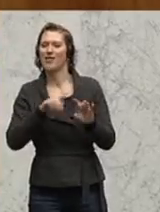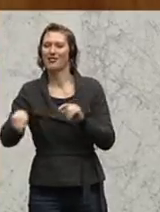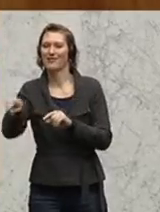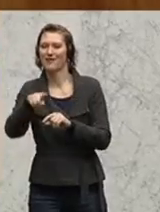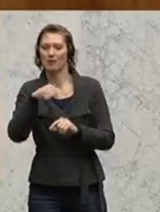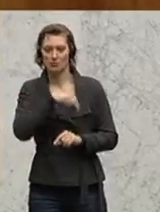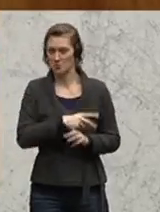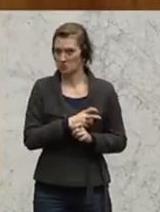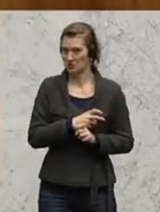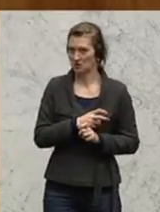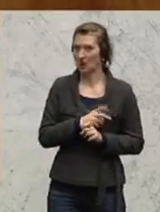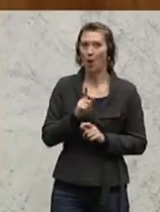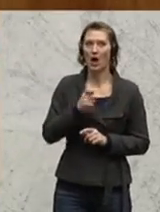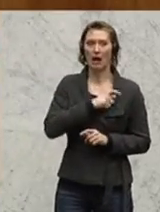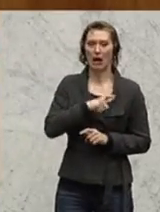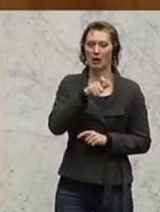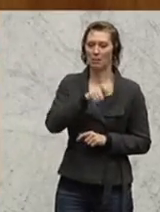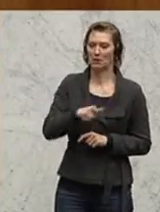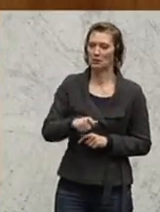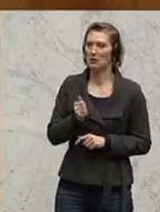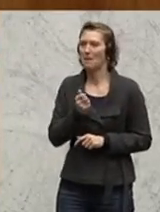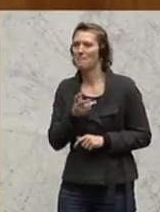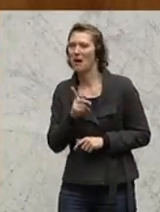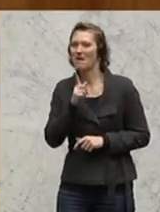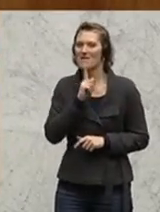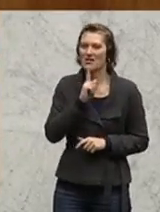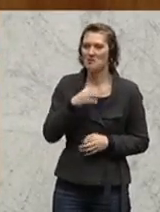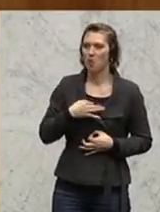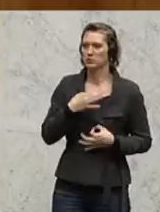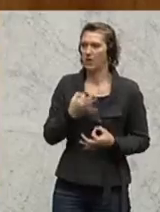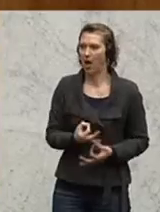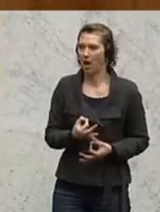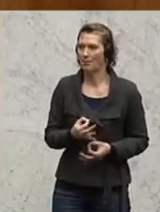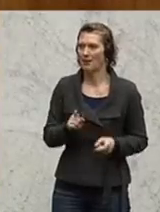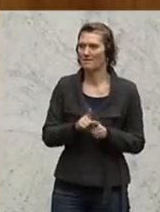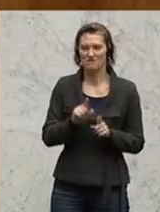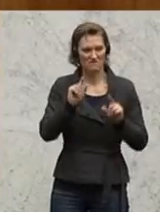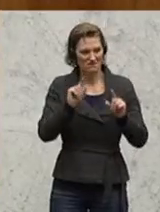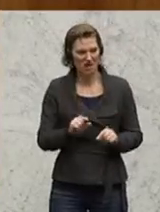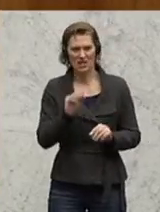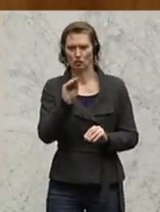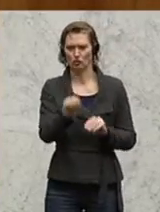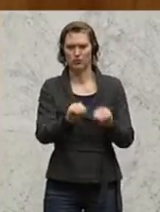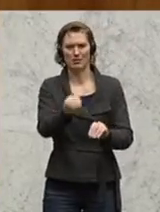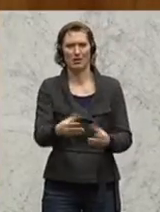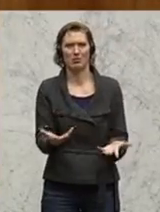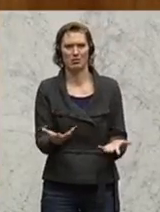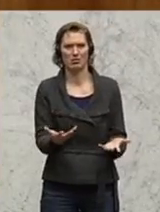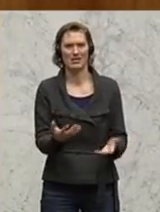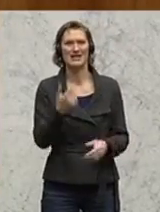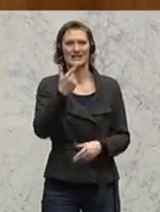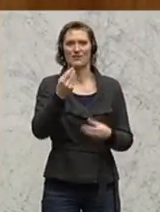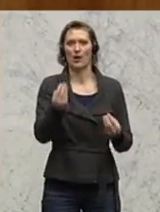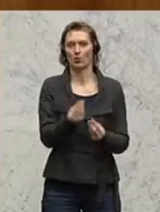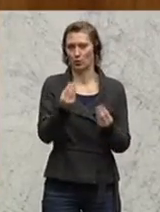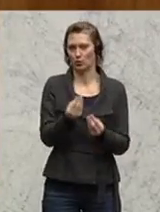aber insbesondere auch von den Reichen, mit einigen wenigen lobenswerten Ausnahmen, so wenig gespendet? Es gibt zwei